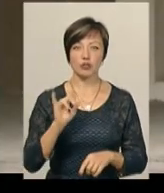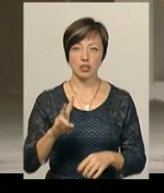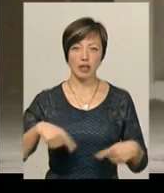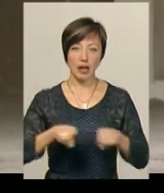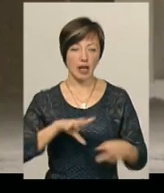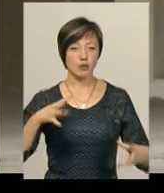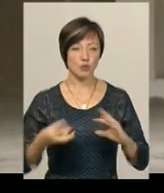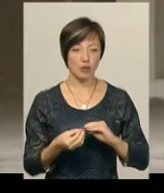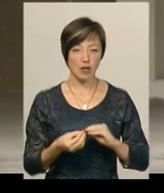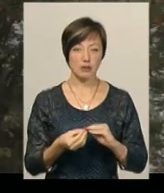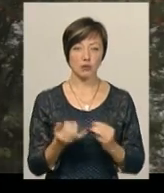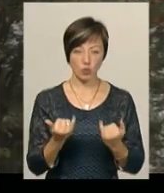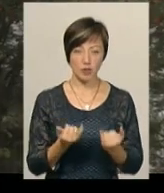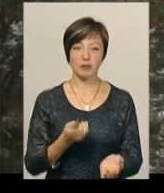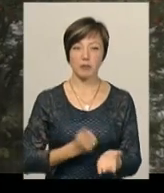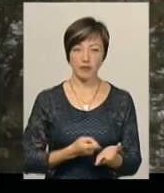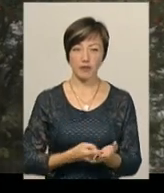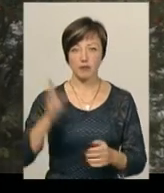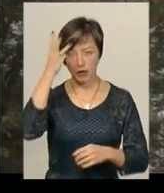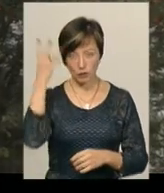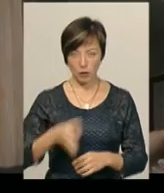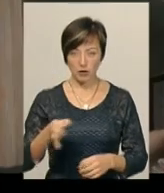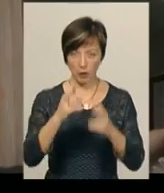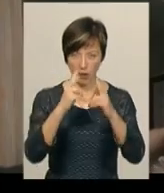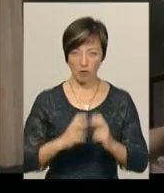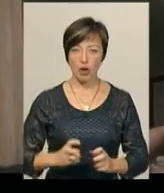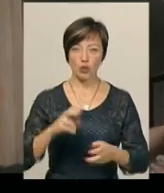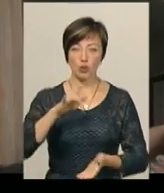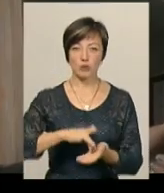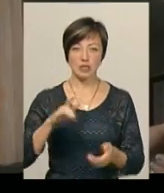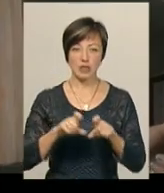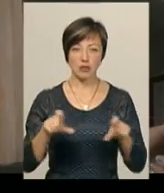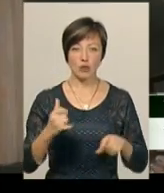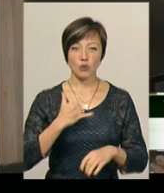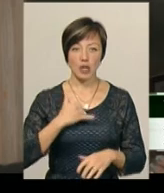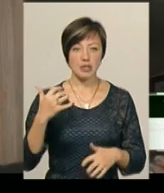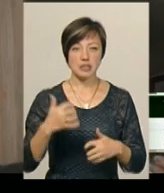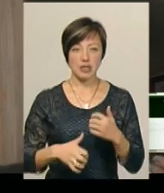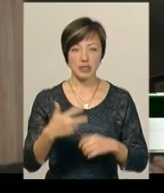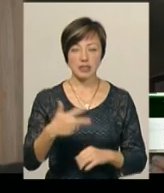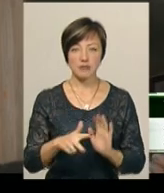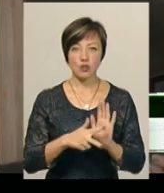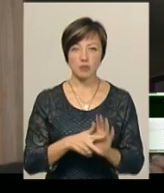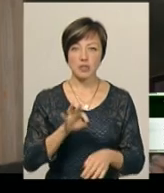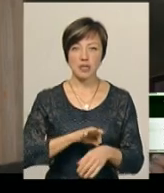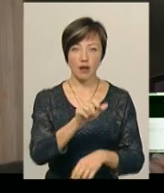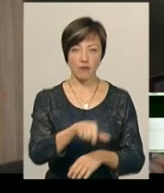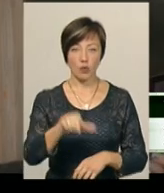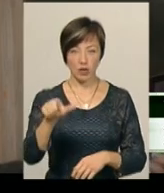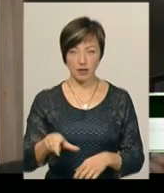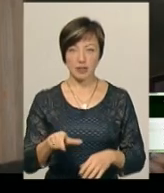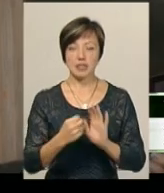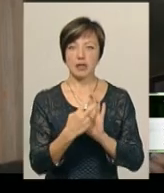результати дослідження сьогодні підтвердили у Хмельницькому обласному лабораторному центрі. У нас серед 38 захворілих